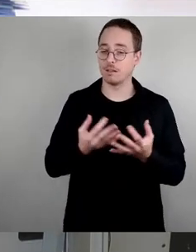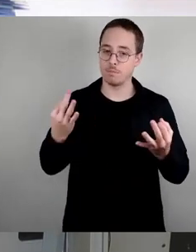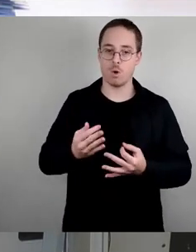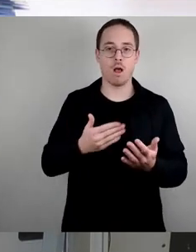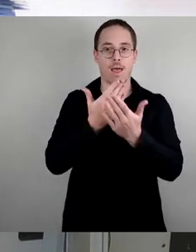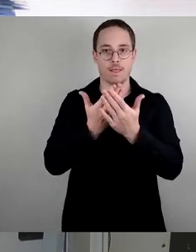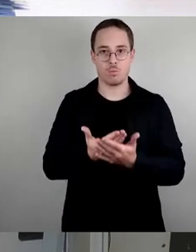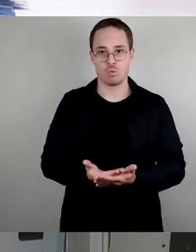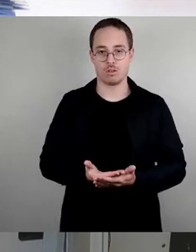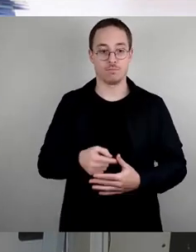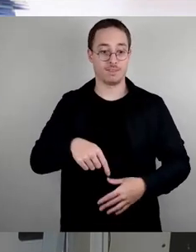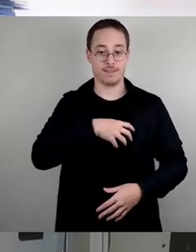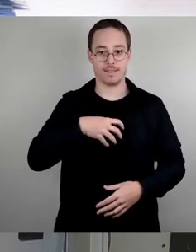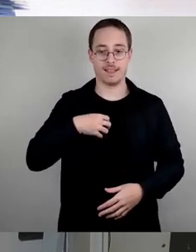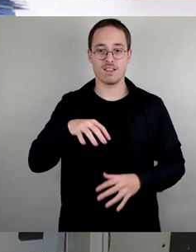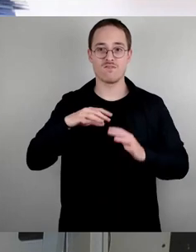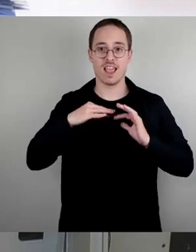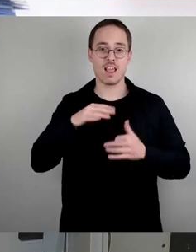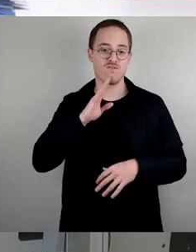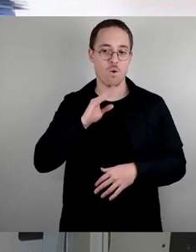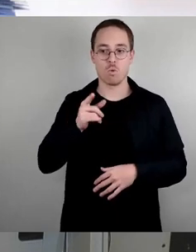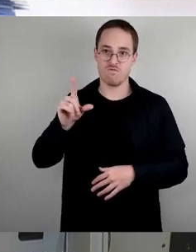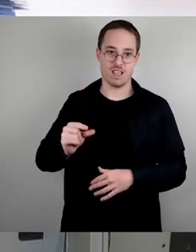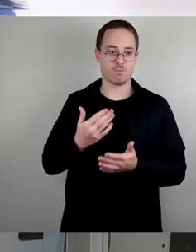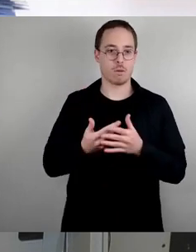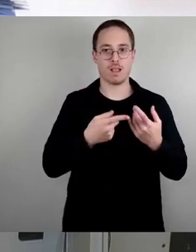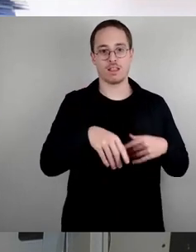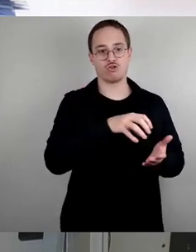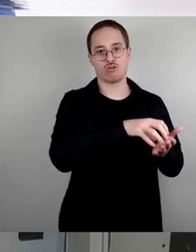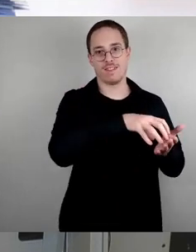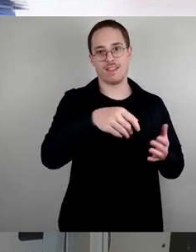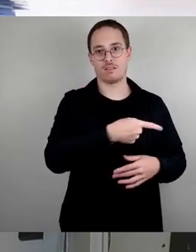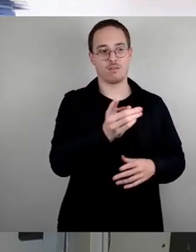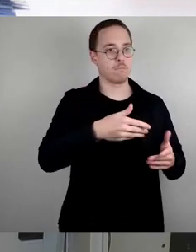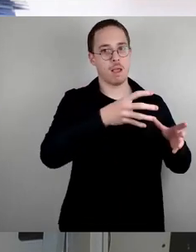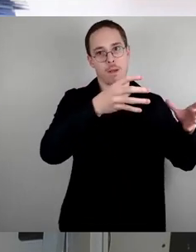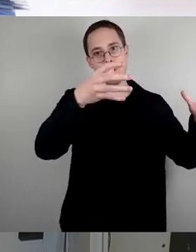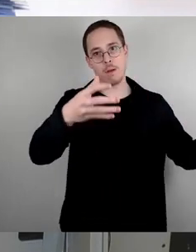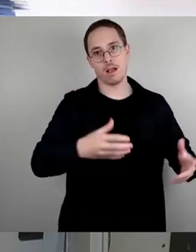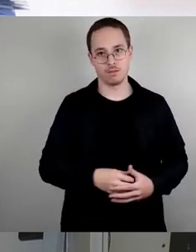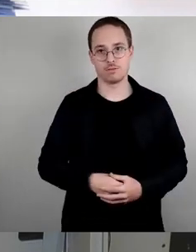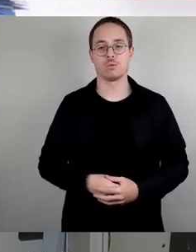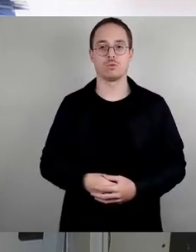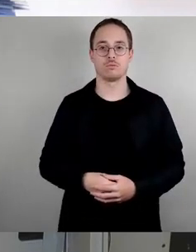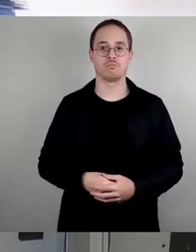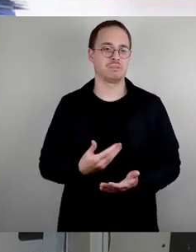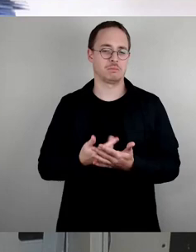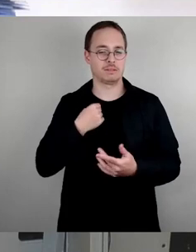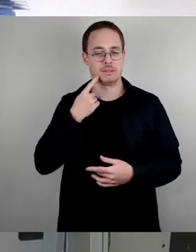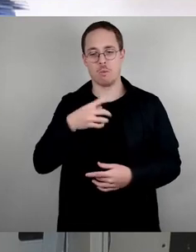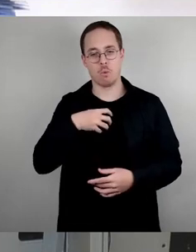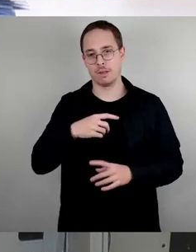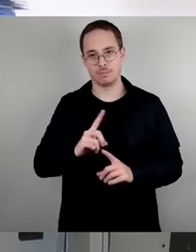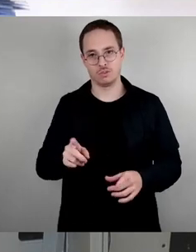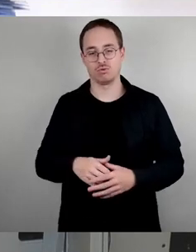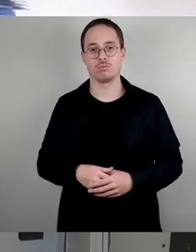Verhältnis zu anderen Städten sehr überschaubar. Es besteht überhaupt kein Problem. Was macht es aber besonders kritisch? Ferienwohnungen werden ja nicht